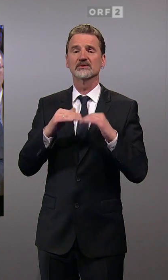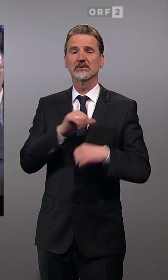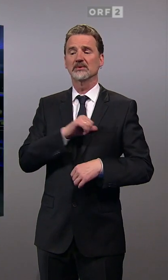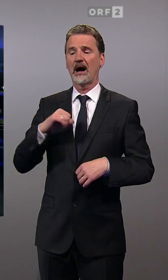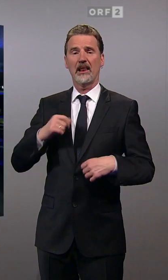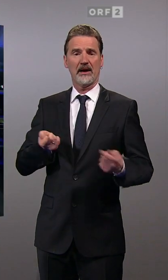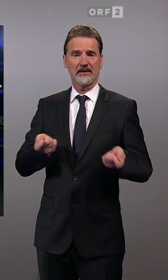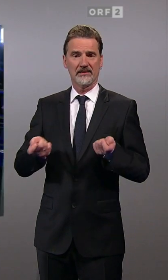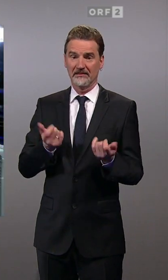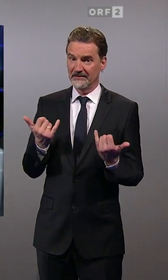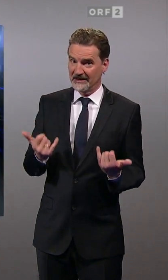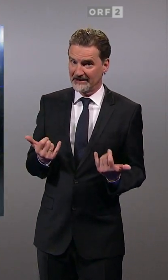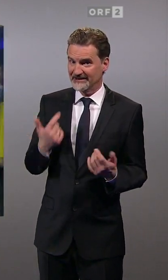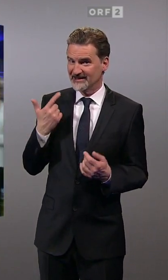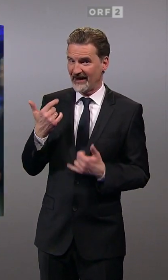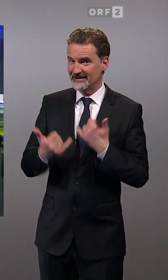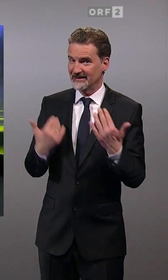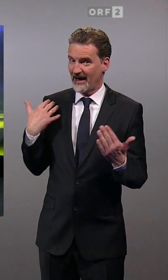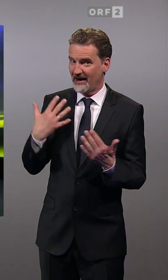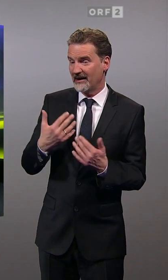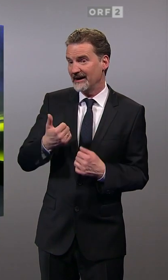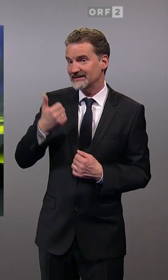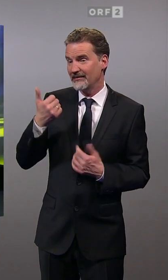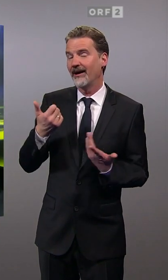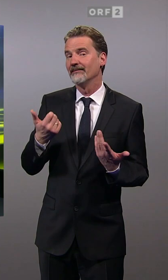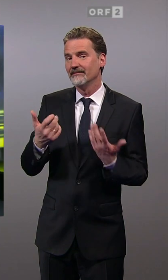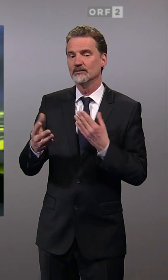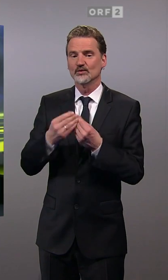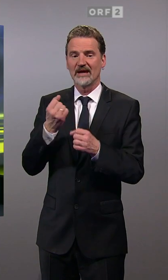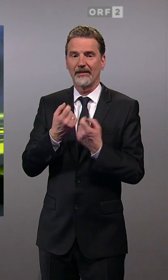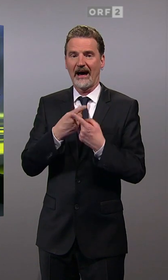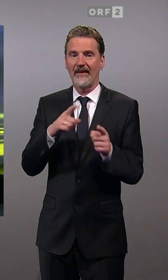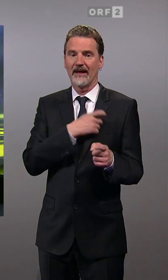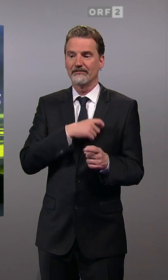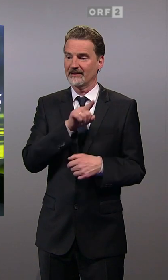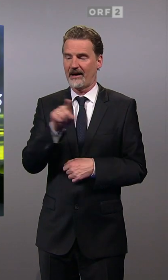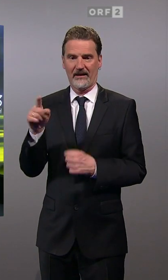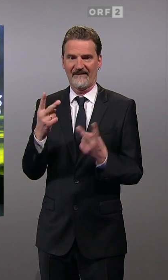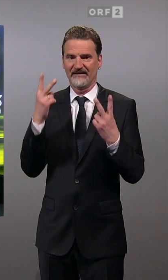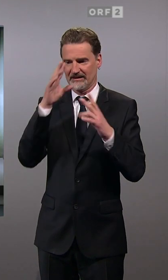Nun wird wohl erstmals seit 20 Jahren die Zusammenarbeit mit anderen Parteien im Fokus stehen.